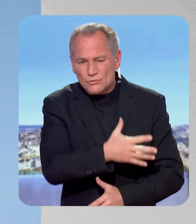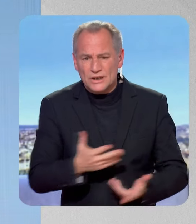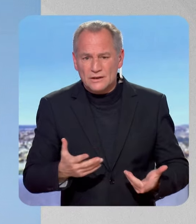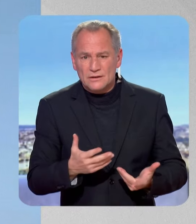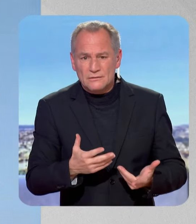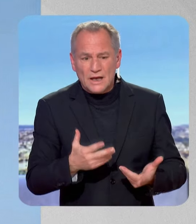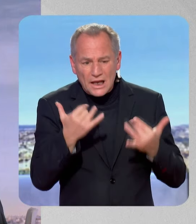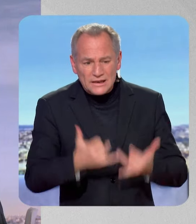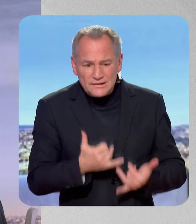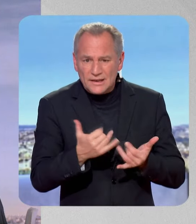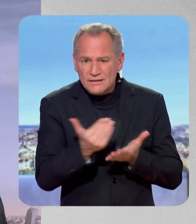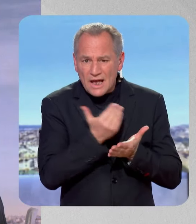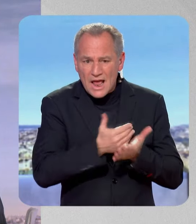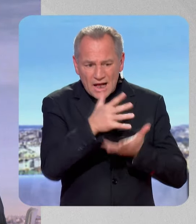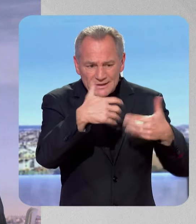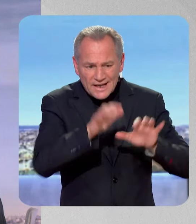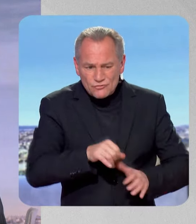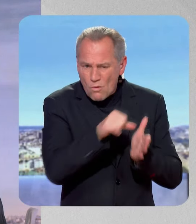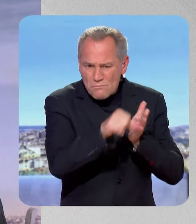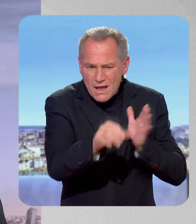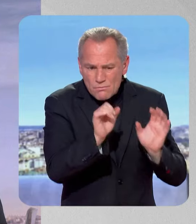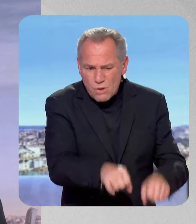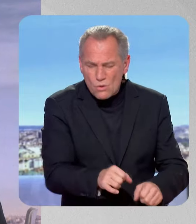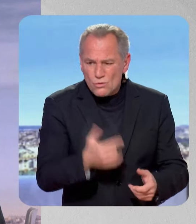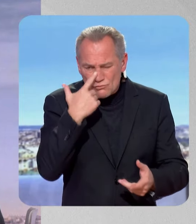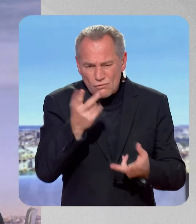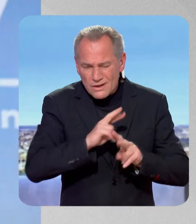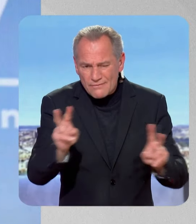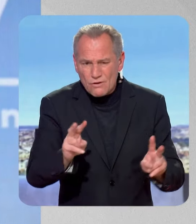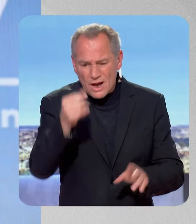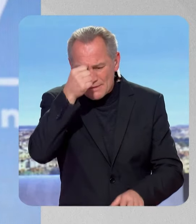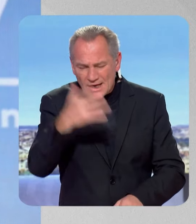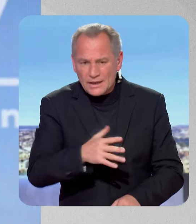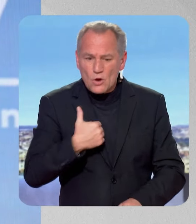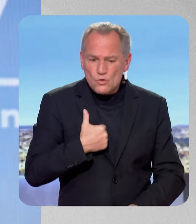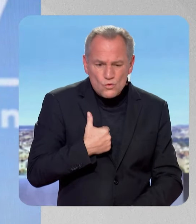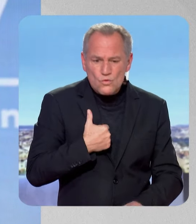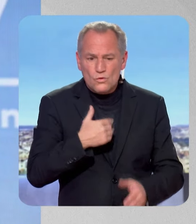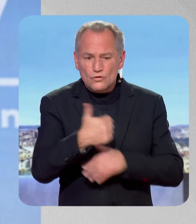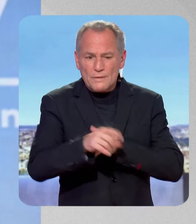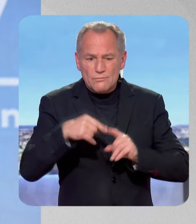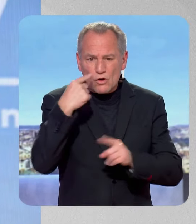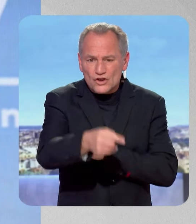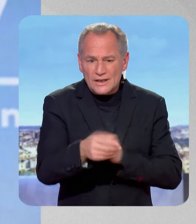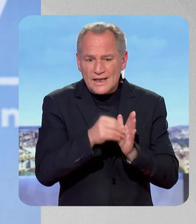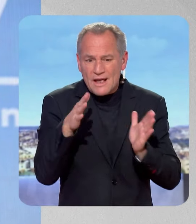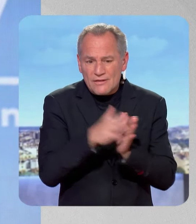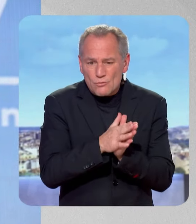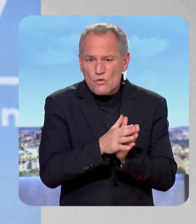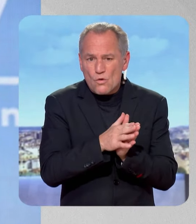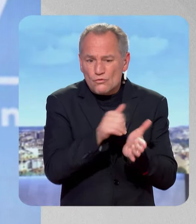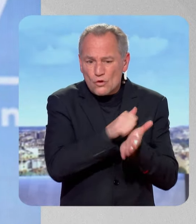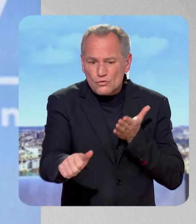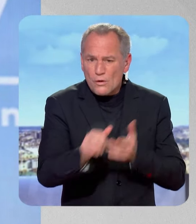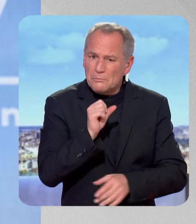de la même façon. – Mais le décrochage sur le plan des taux d'intérêt, par exemple. réalité, si nous censurons le gouvernement Barnier dès la semaine prochaine, ce qui est une hypothèse, nous avons jusqu'au